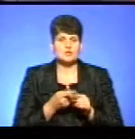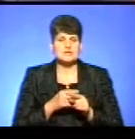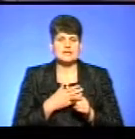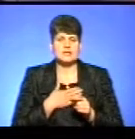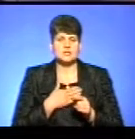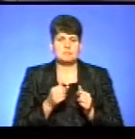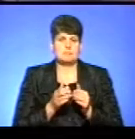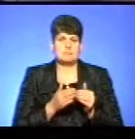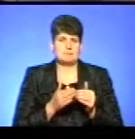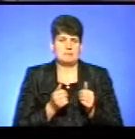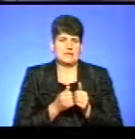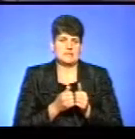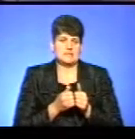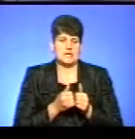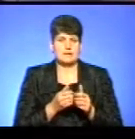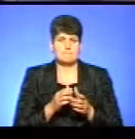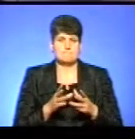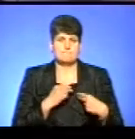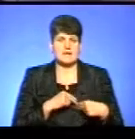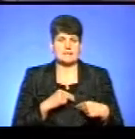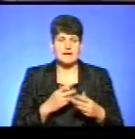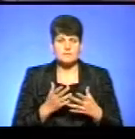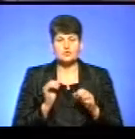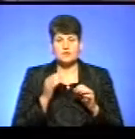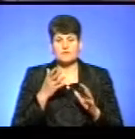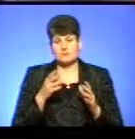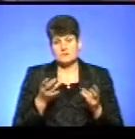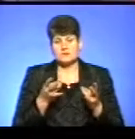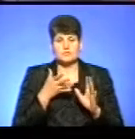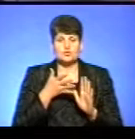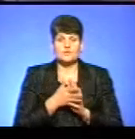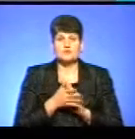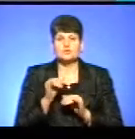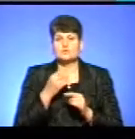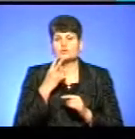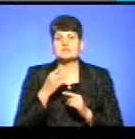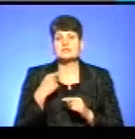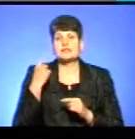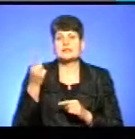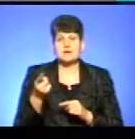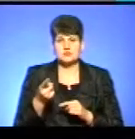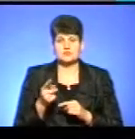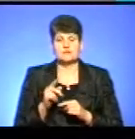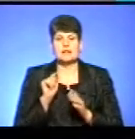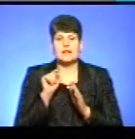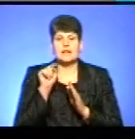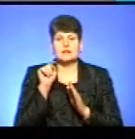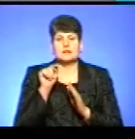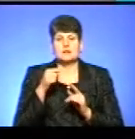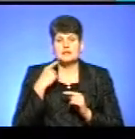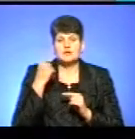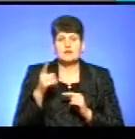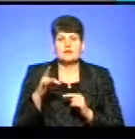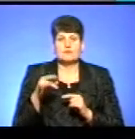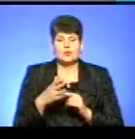партнер. Можливо, варто інтегруватись і подивитися кудись далі, в глибшу Європу серед країн Великої